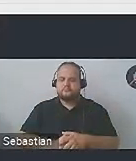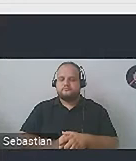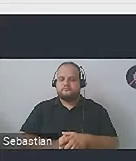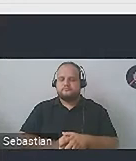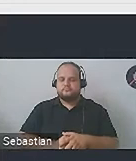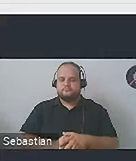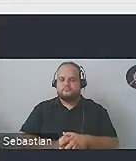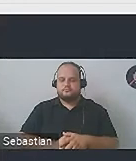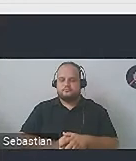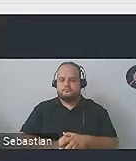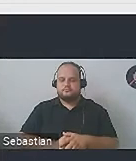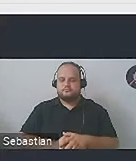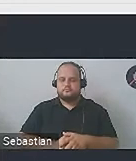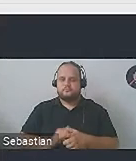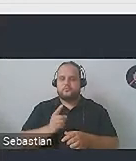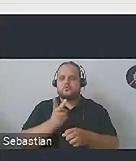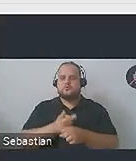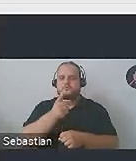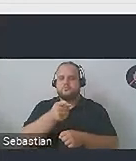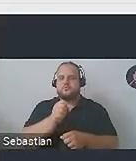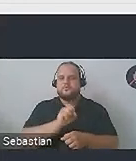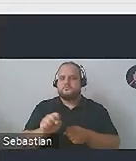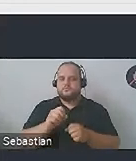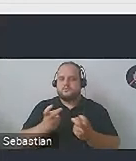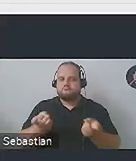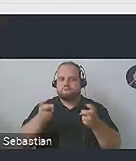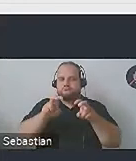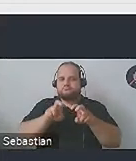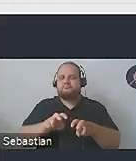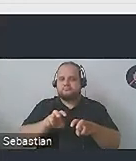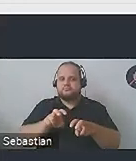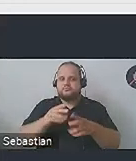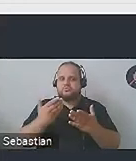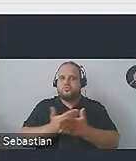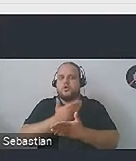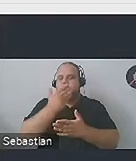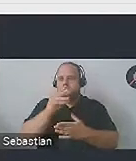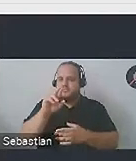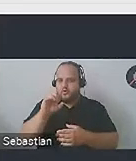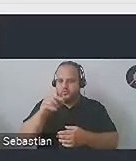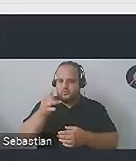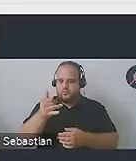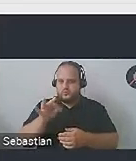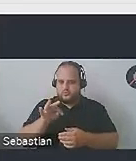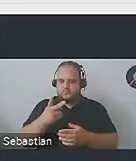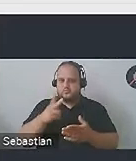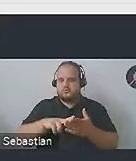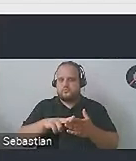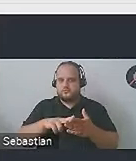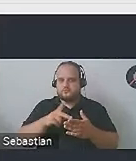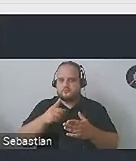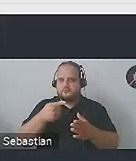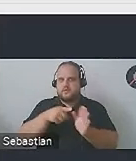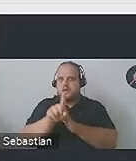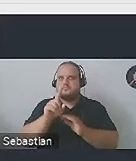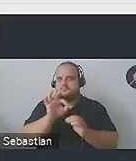Dostępność w tym starym znaczeniu to jest tworzenie produktów, które są dostosowane do szczególnych